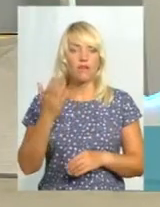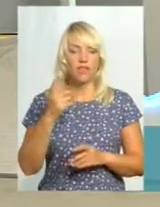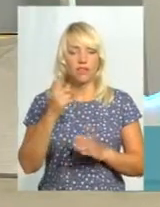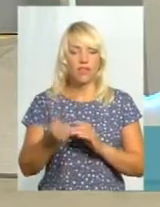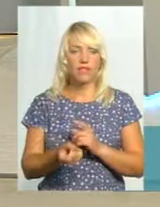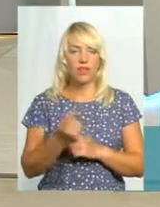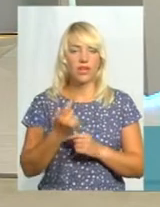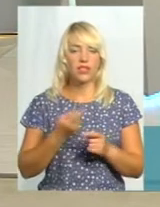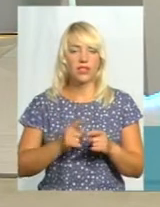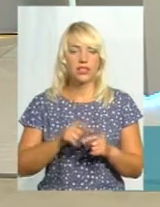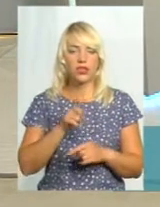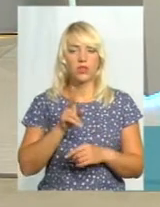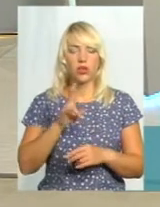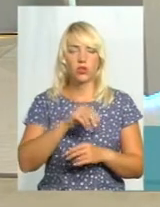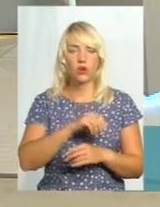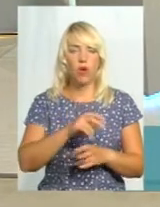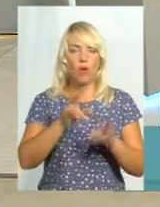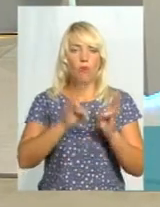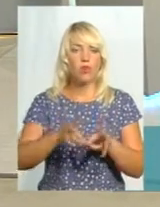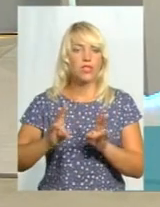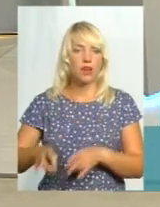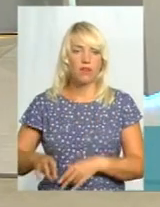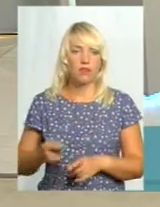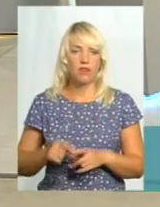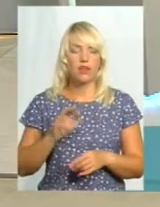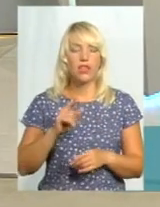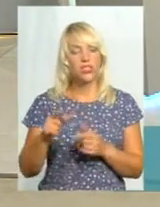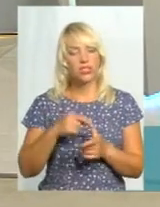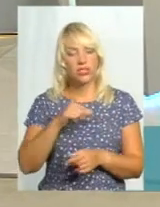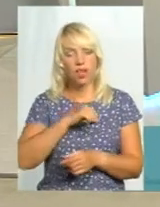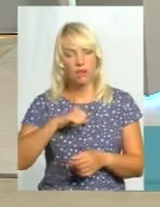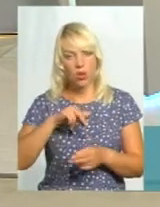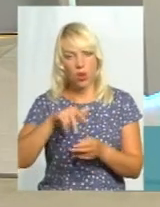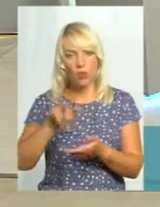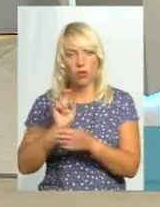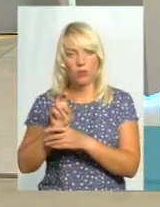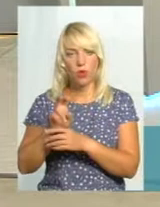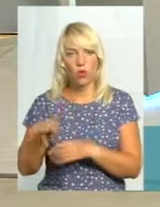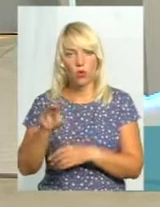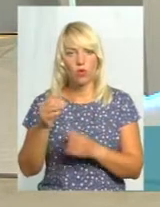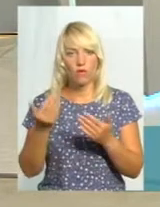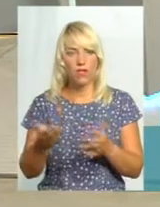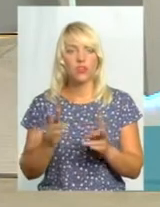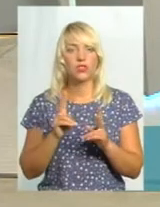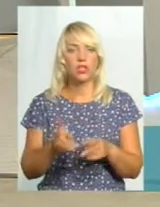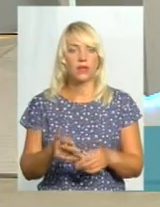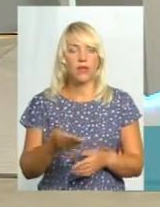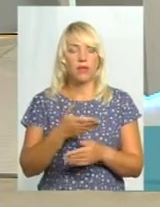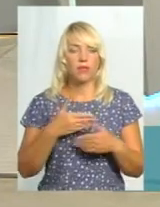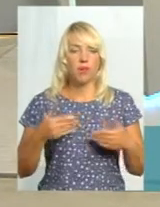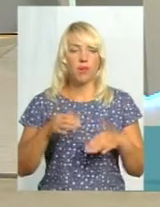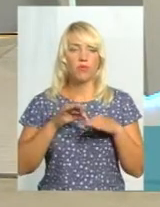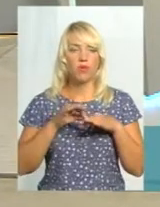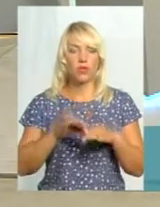постраждав? Вони самі мають прийти, чи все ж таки якась робота проводиться? Звичайно, ми проводимо